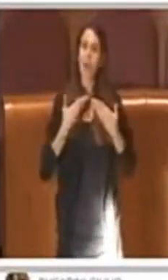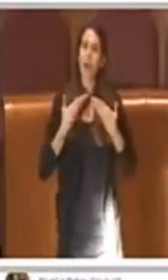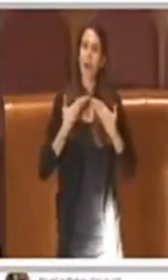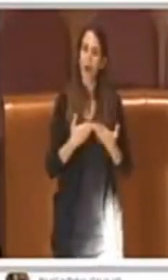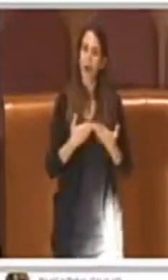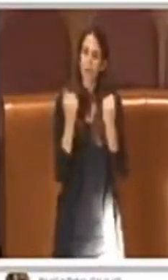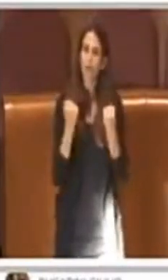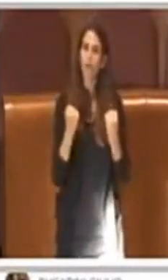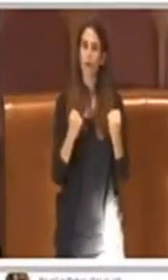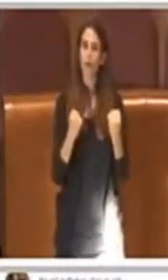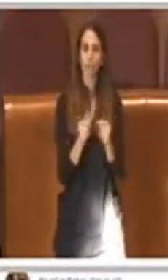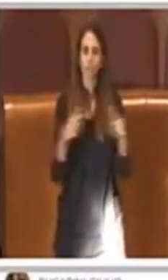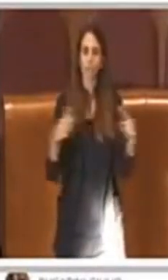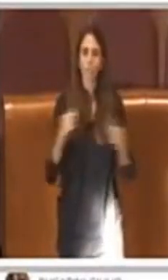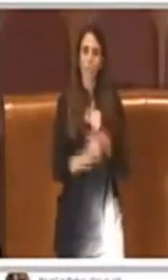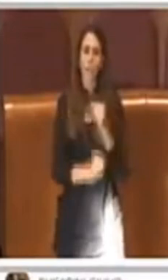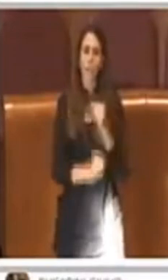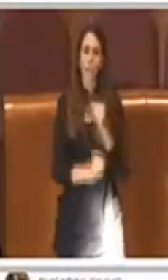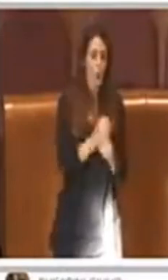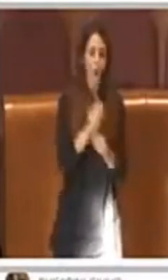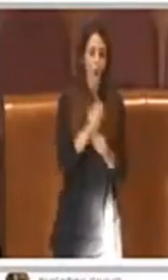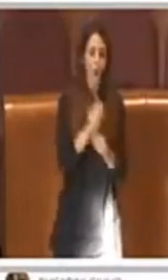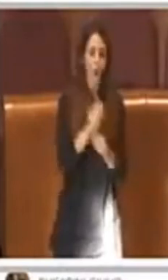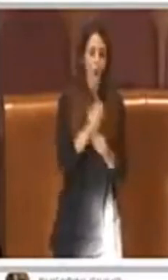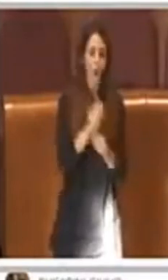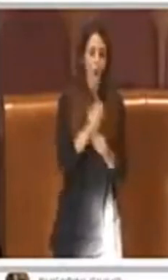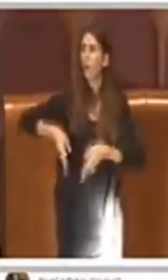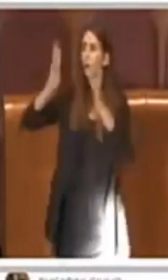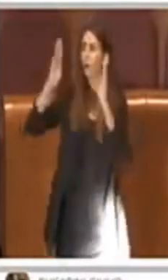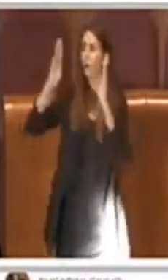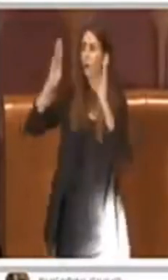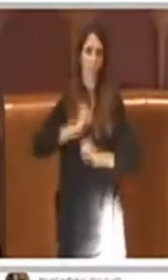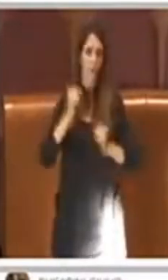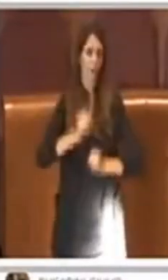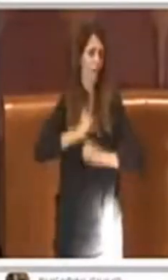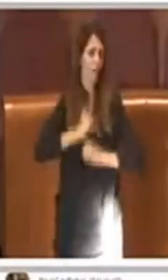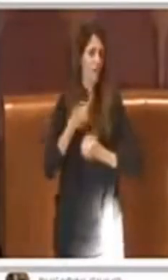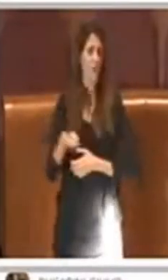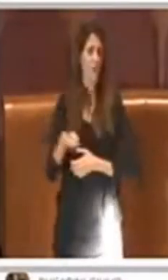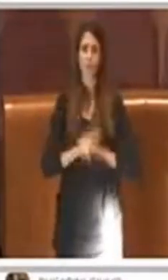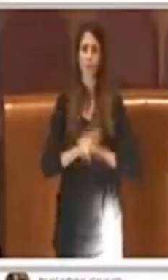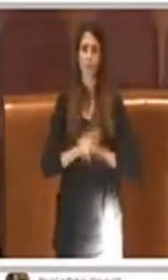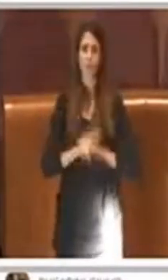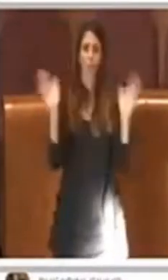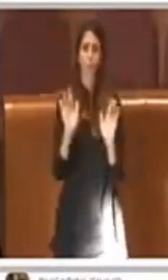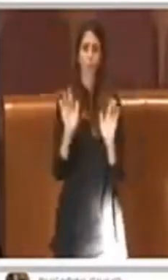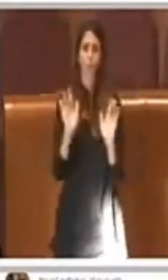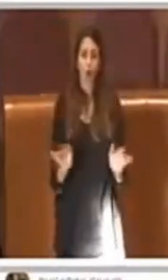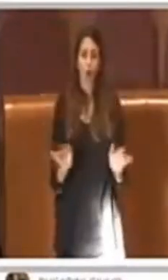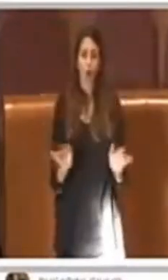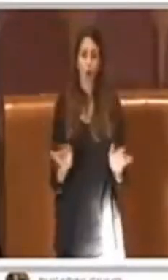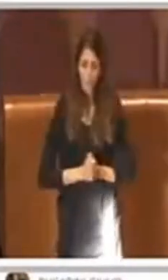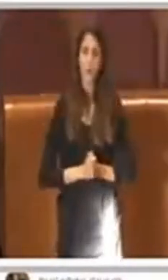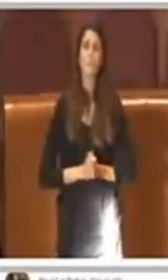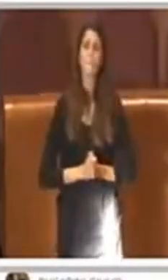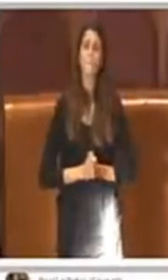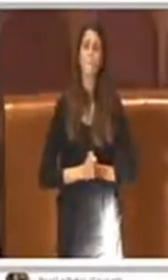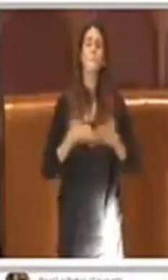città storica e gli uffici ne stanno soffrendo ancora, non hanno colto appieno questa innovazione.